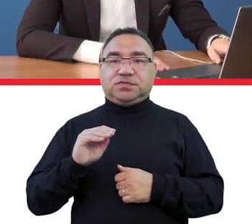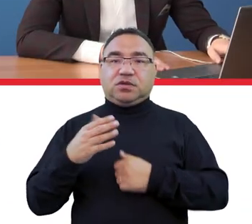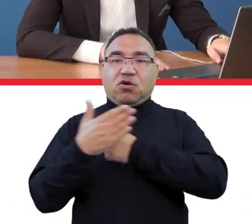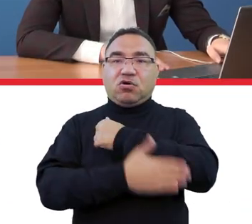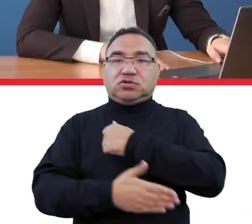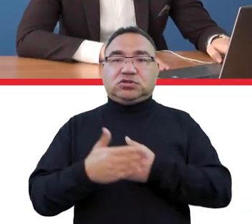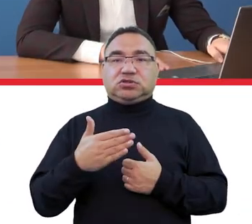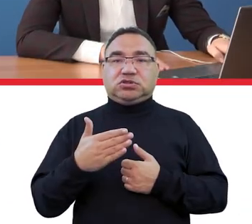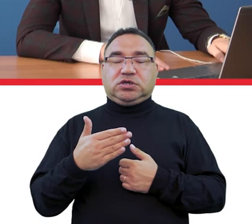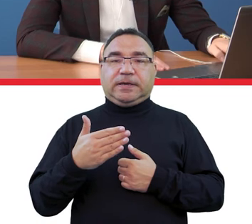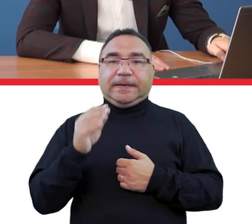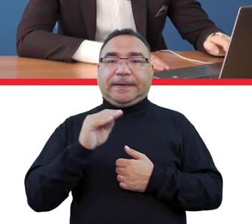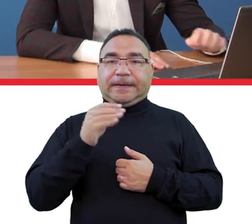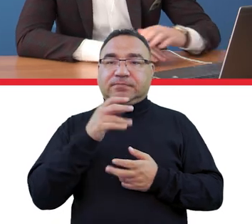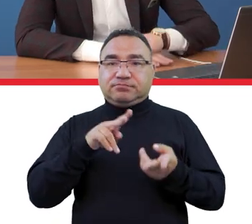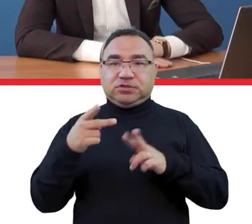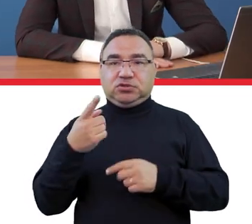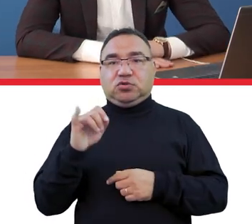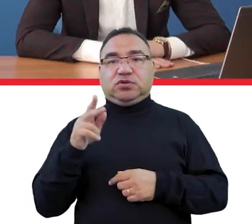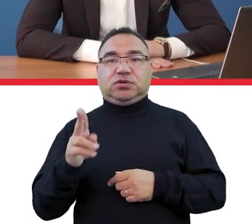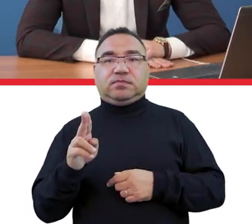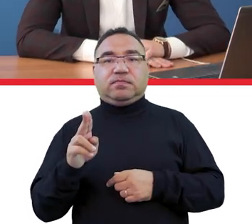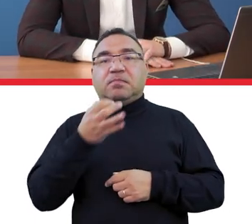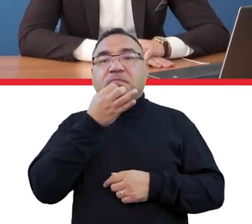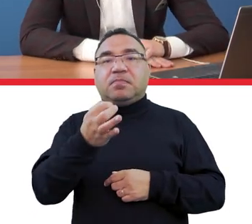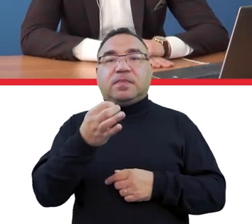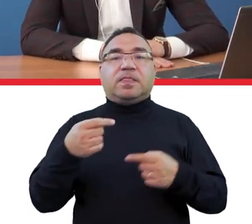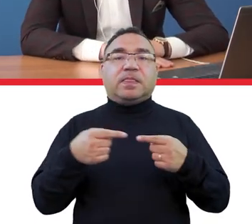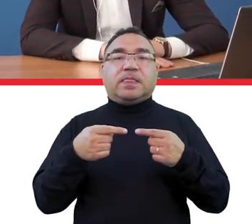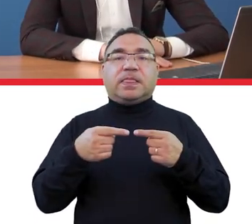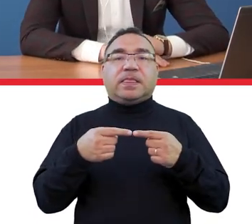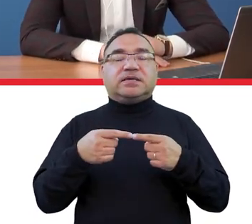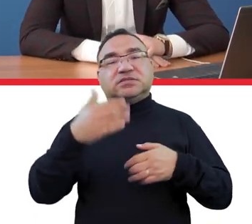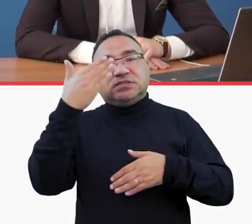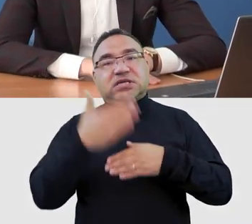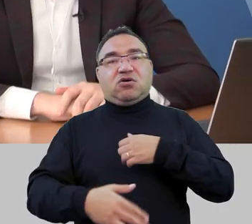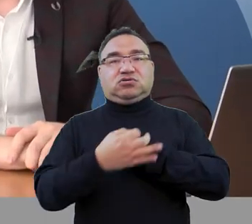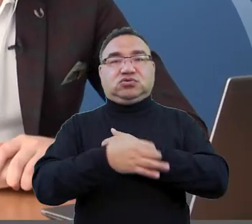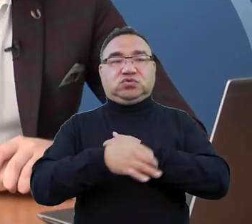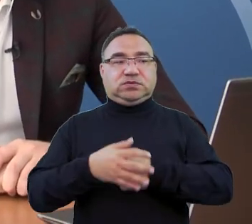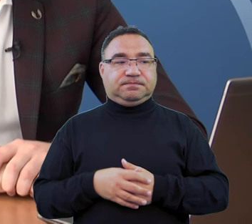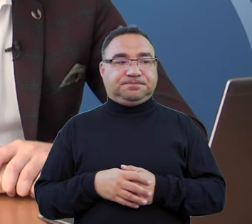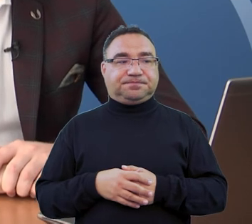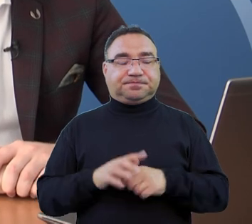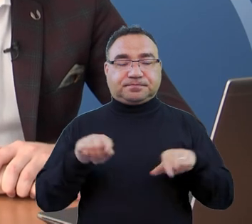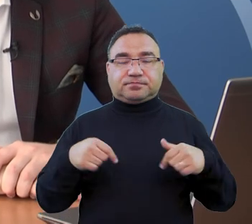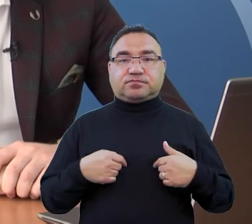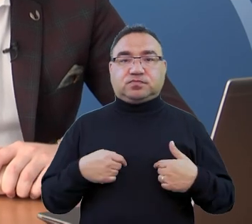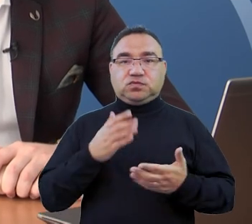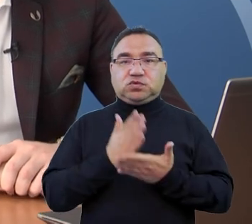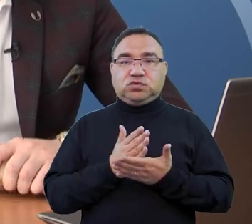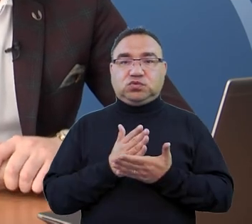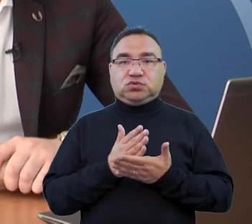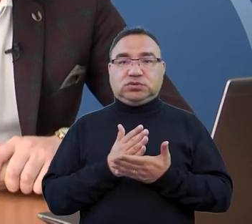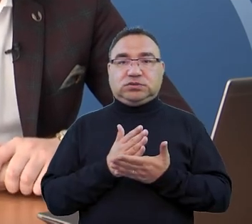ostatniego obszaru chciałam przekazać głos Dominikowi z prośbą o zadanie pytań dotyczących zakończenia studiów. Tak, już jesteśmy Panie